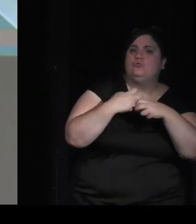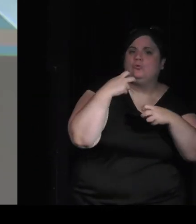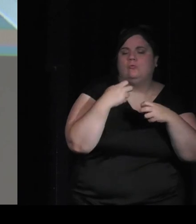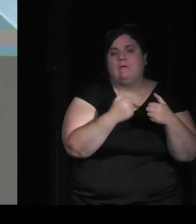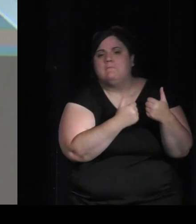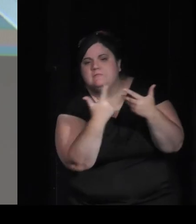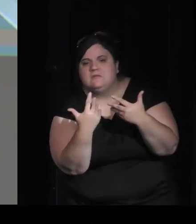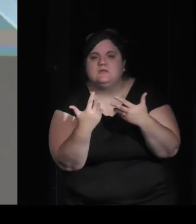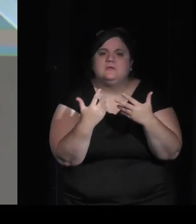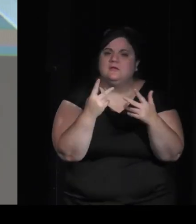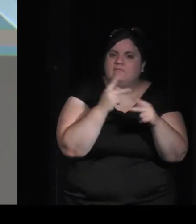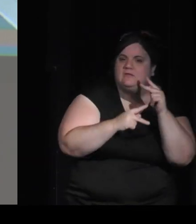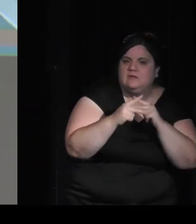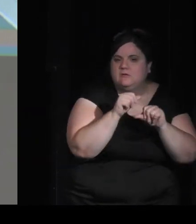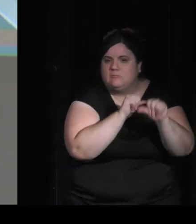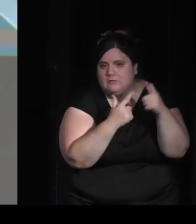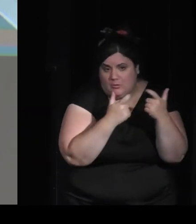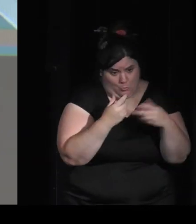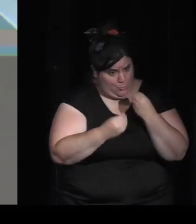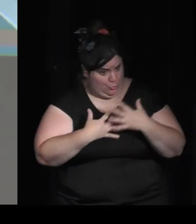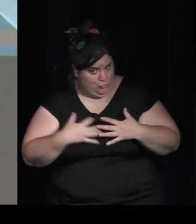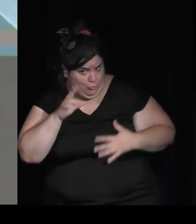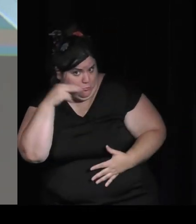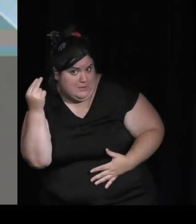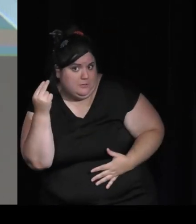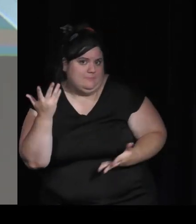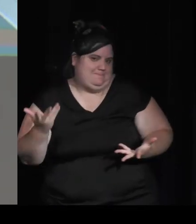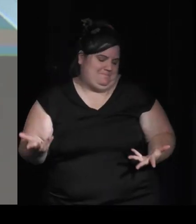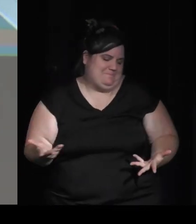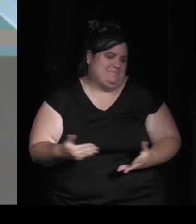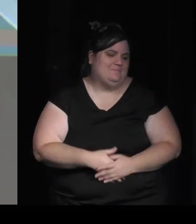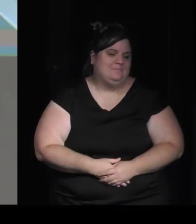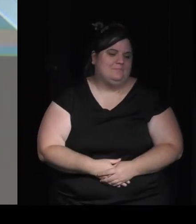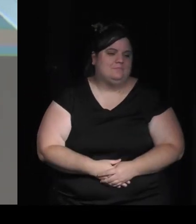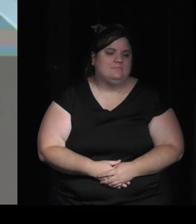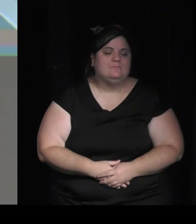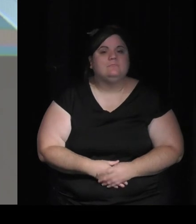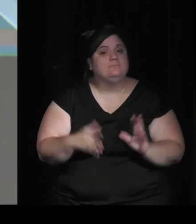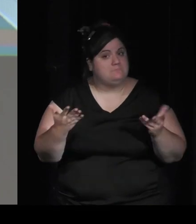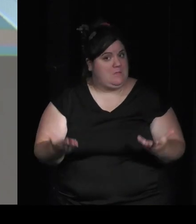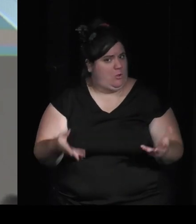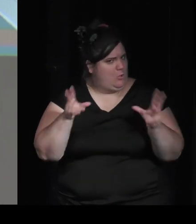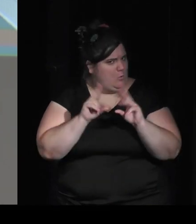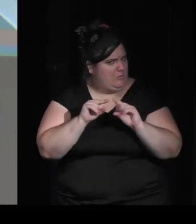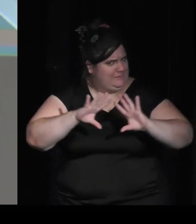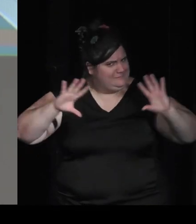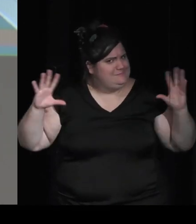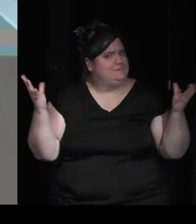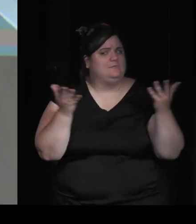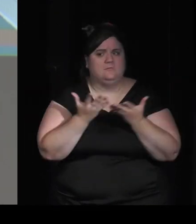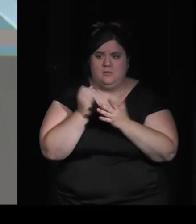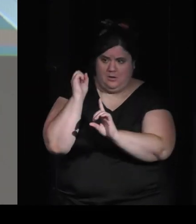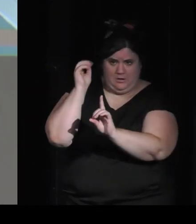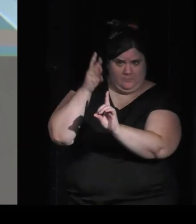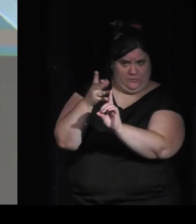humaines on va dire comme tous les sujets qui nous occupent aujourd'hui alors peut-être pour entrer un petit peu plus dans le détail je voulais vous parler des missions qu'on